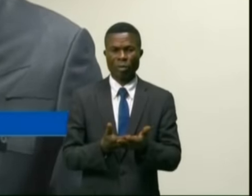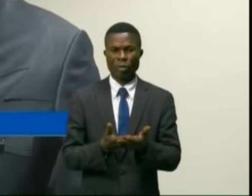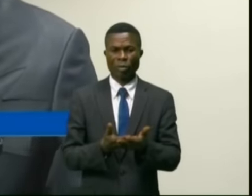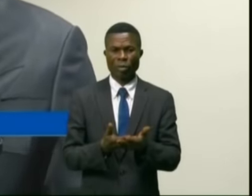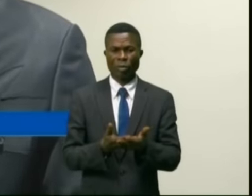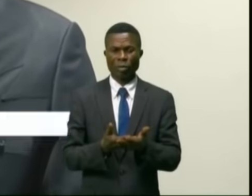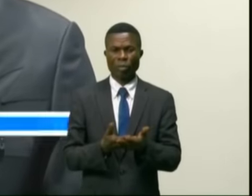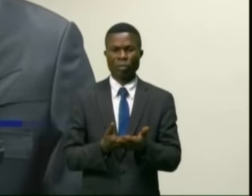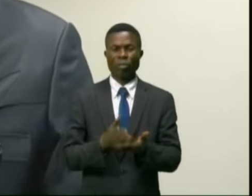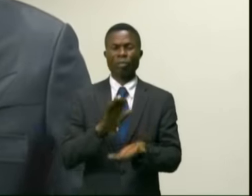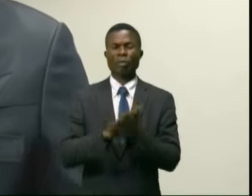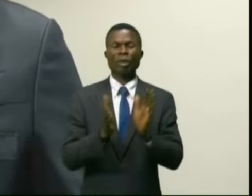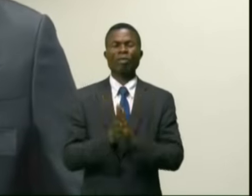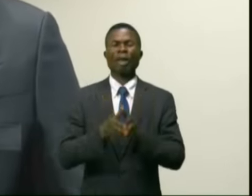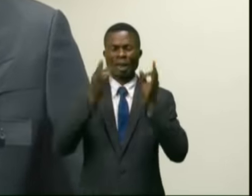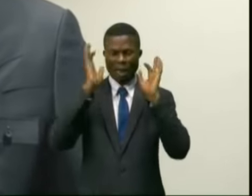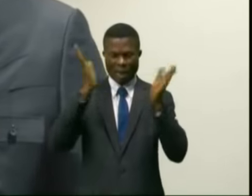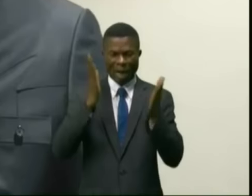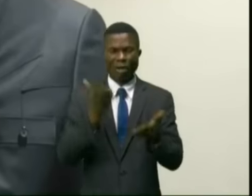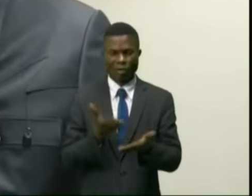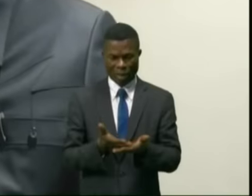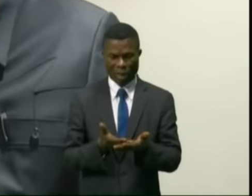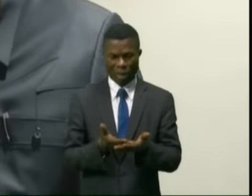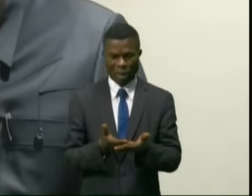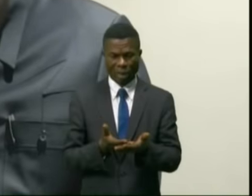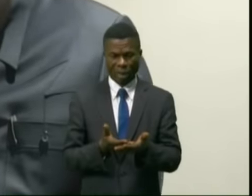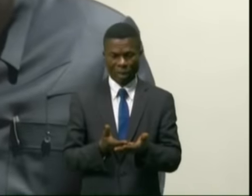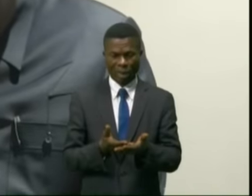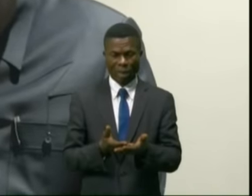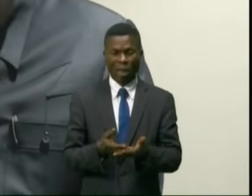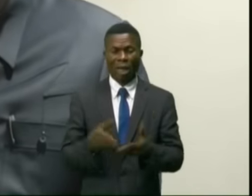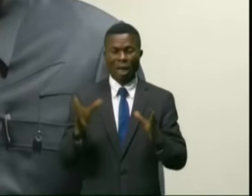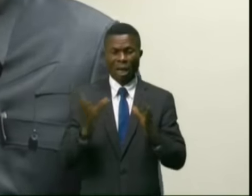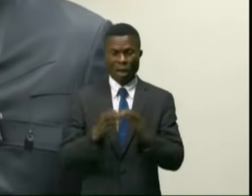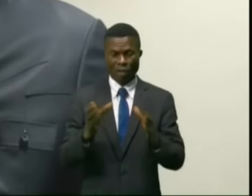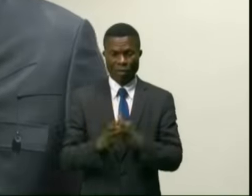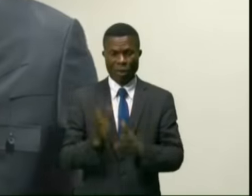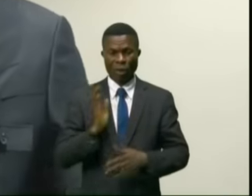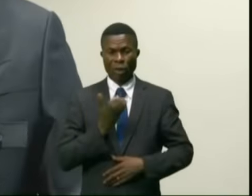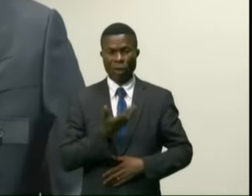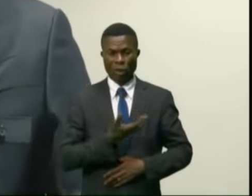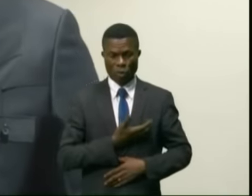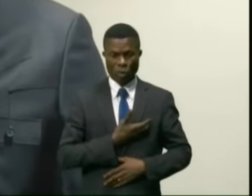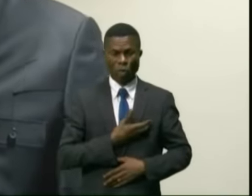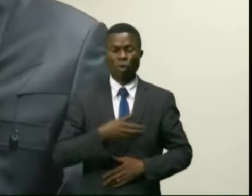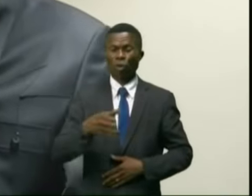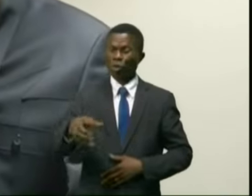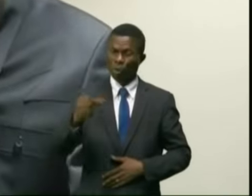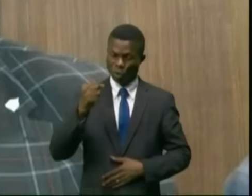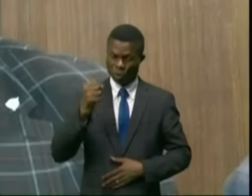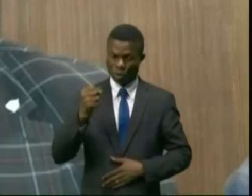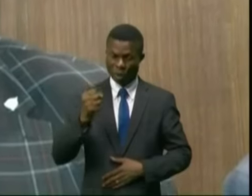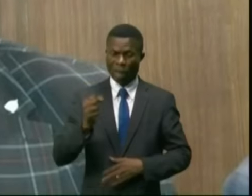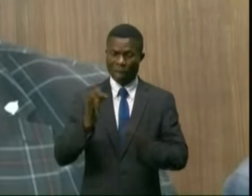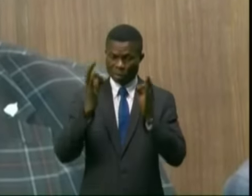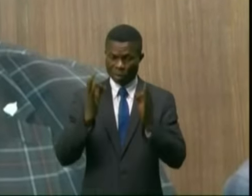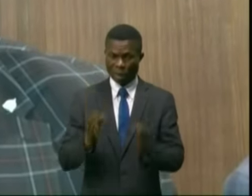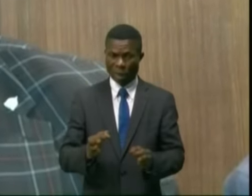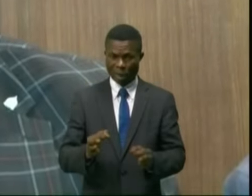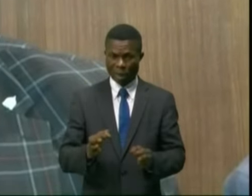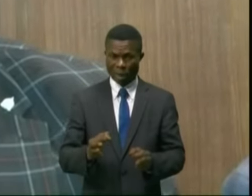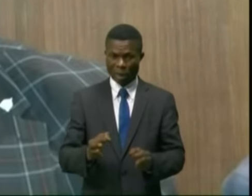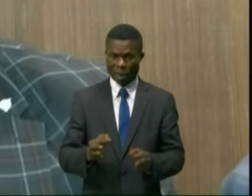sont des préocatifs graves qui, avec notre économie, qui menacent la